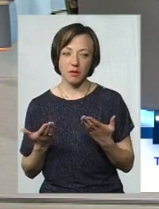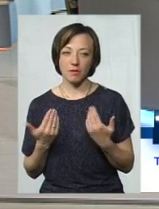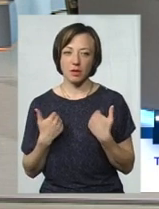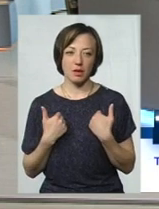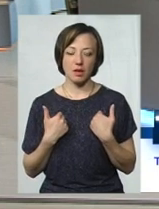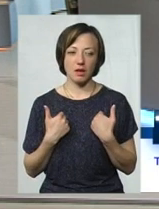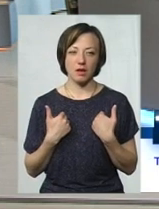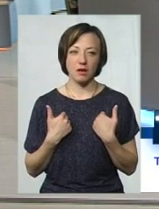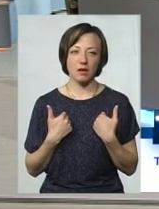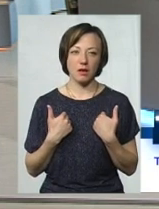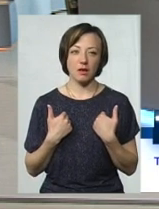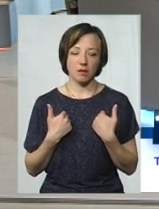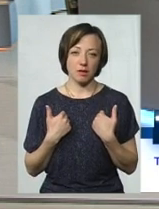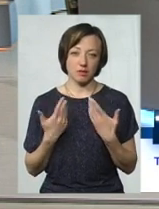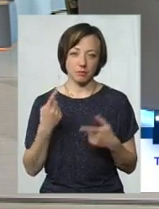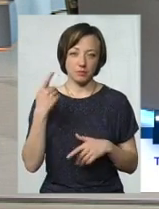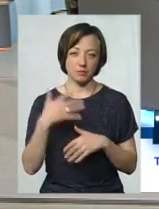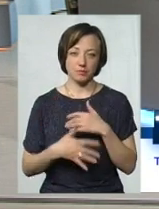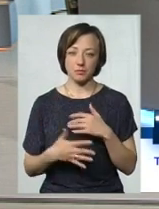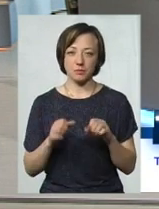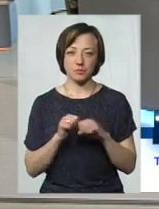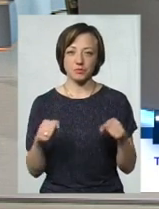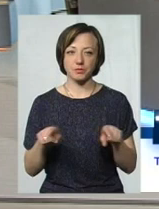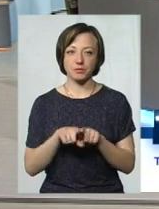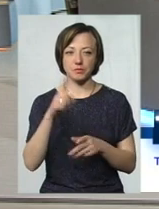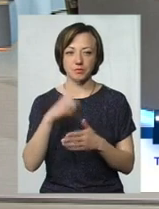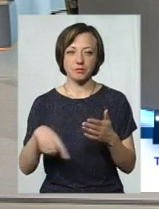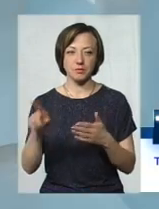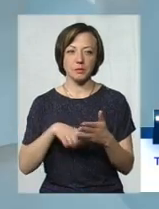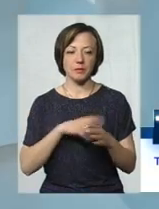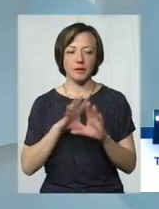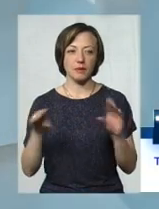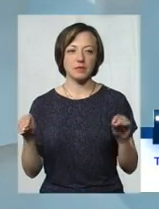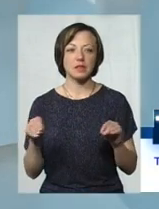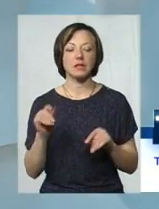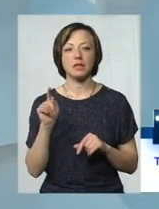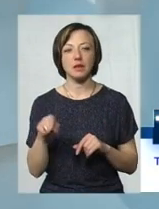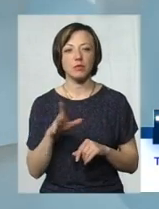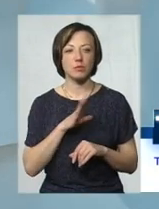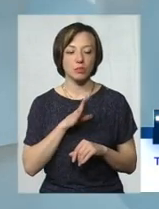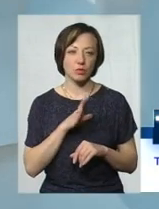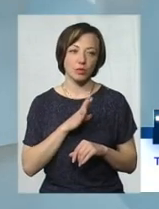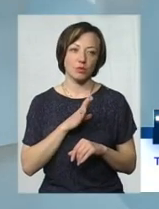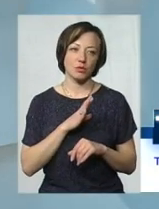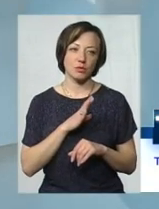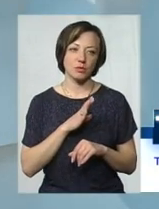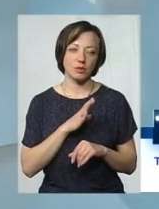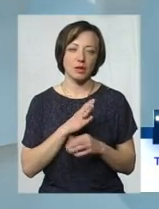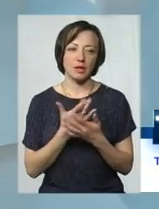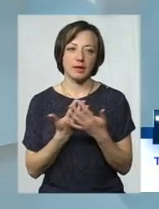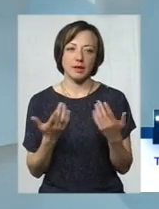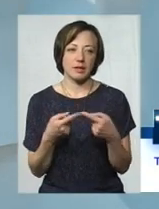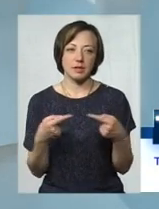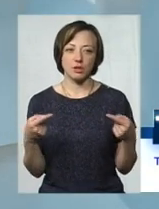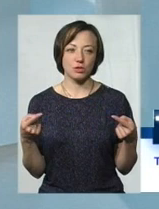Я свідома того, що не можна так перекреслити і все. Там було якісь речі,